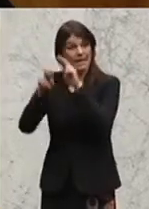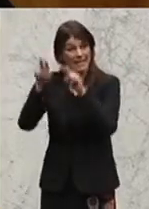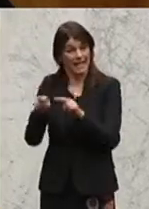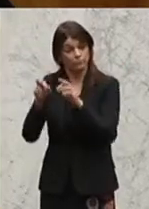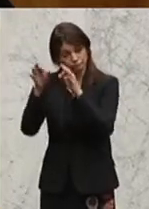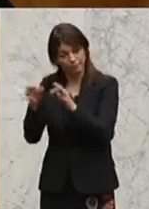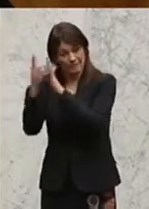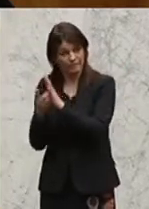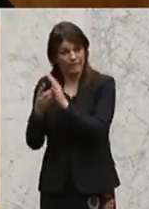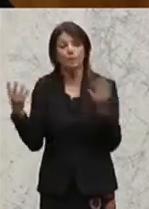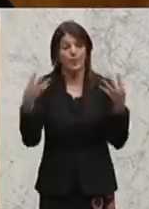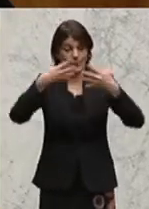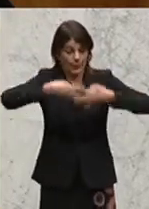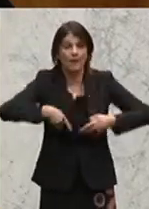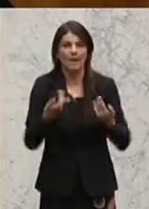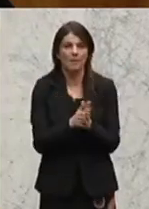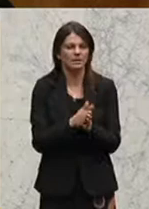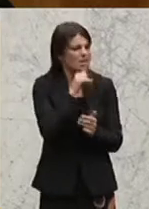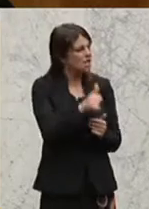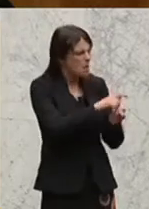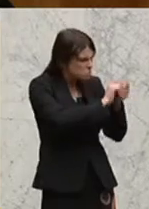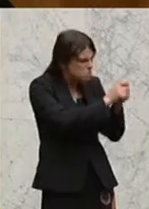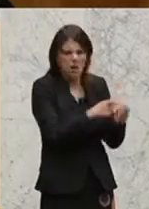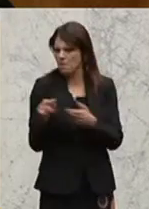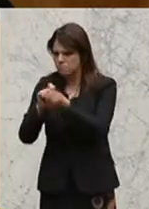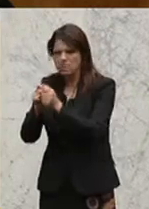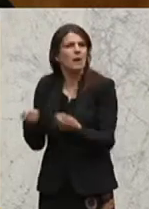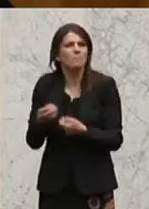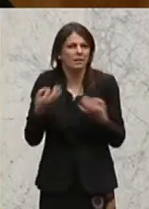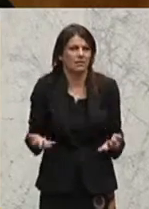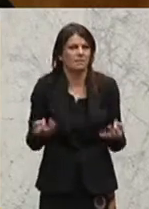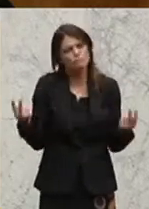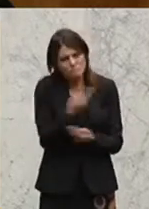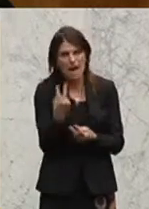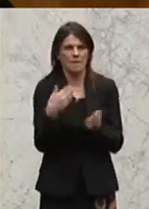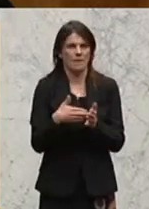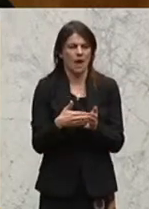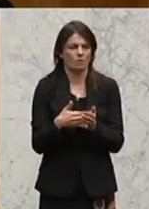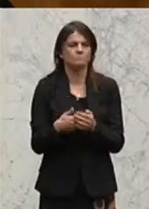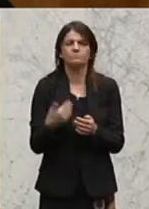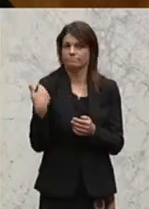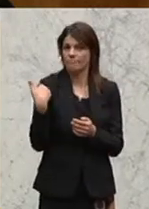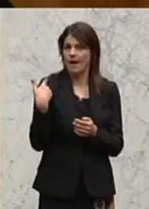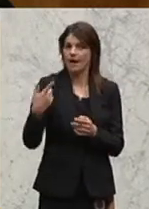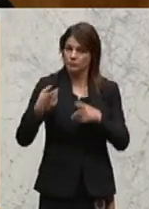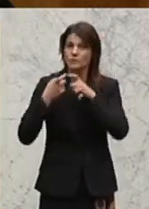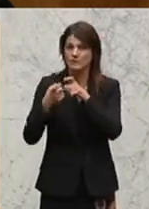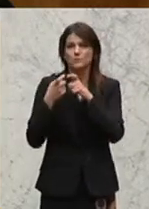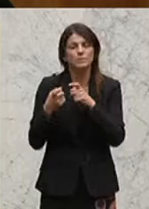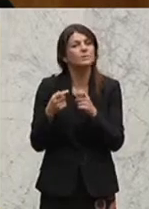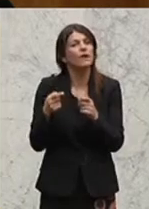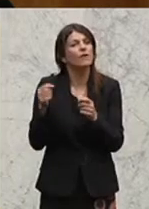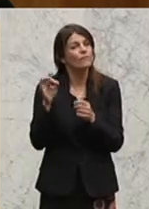Herangehensweise. Weder nur das eine noch nur das andere bringt uns etwas. Ich hatte die Gelegenheit, im Zusammenhang mit der Debatte eines